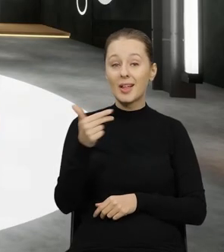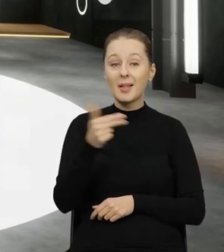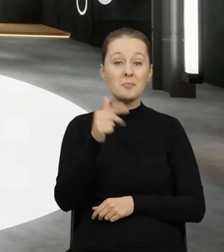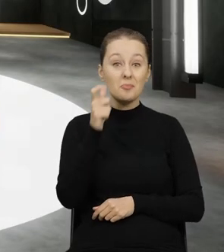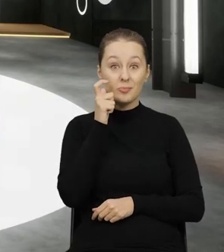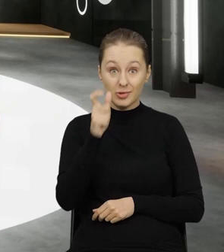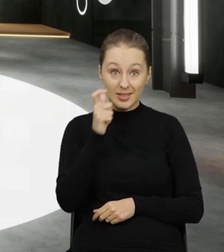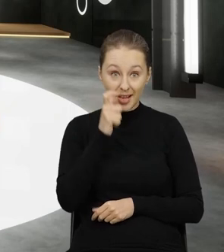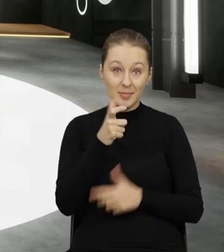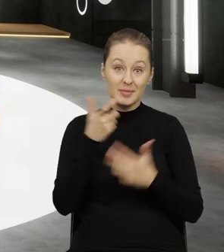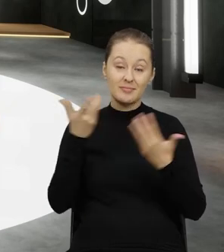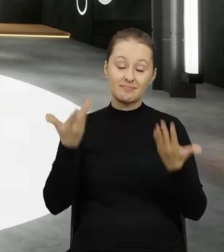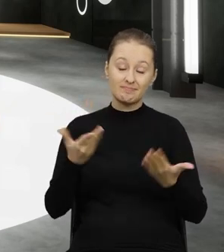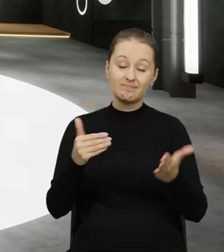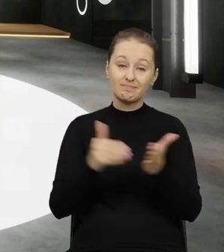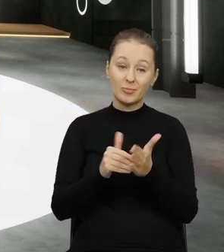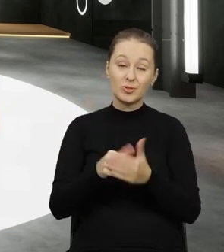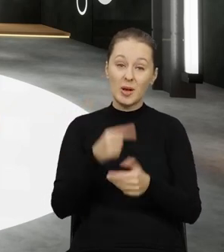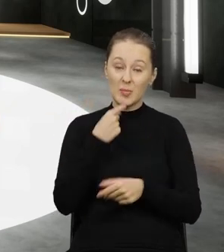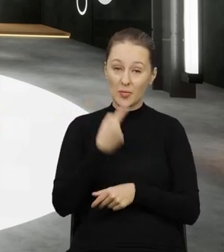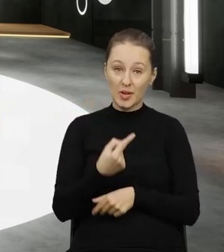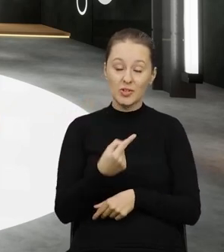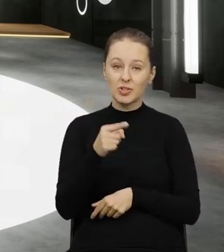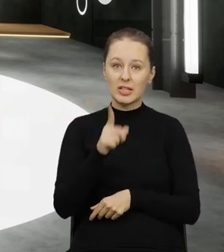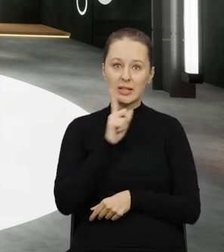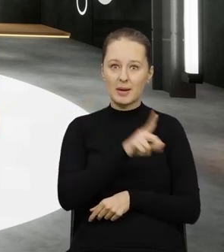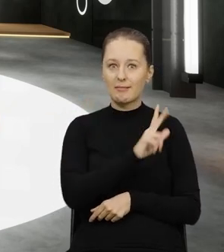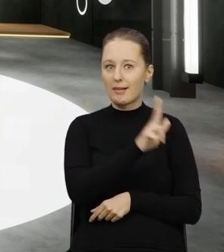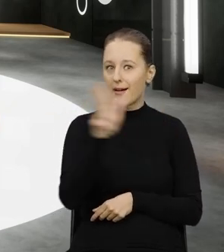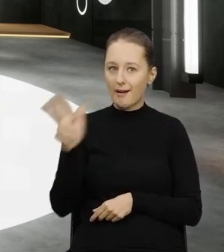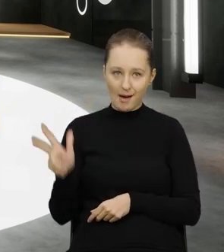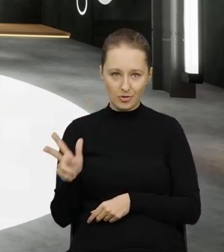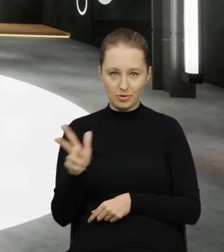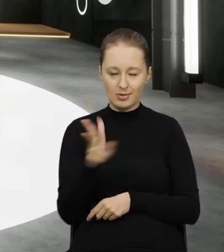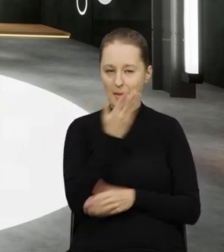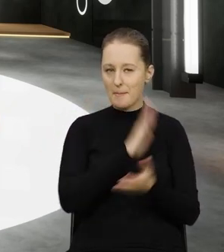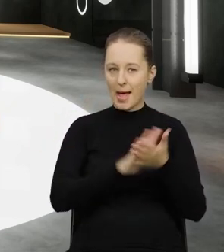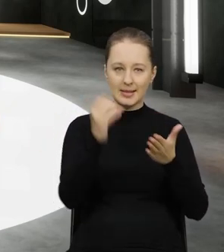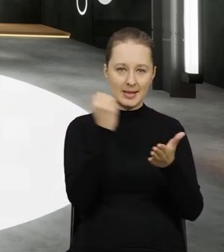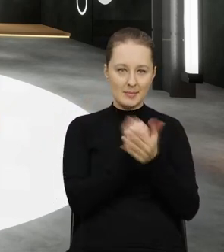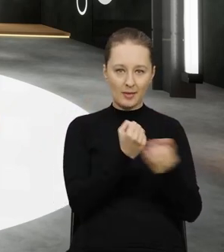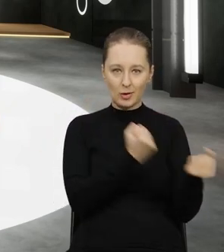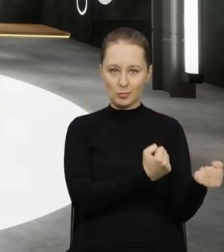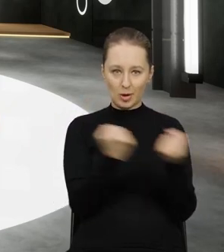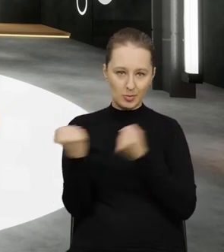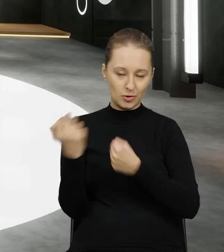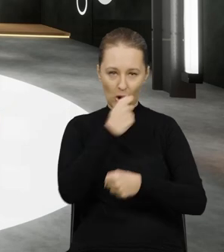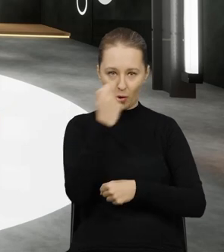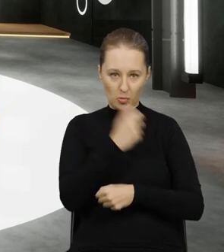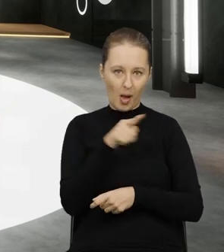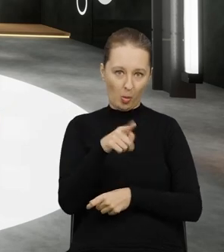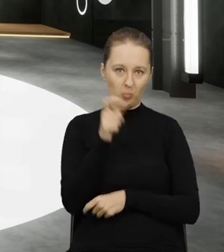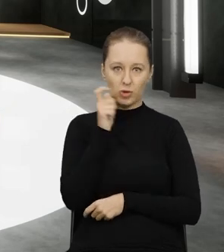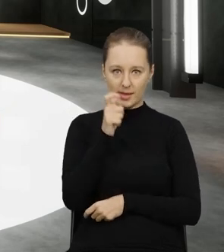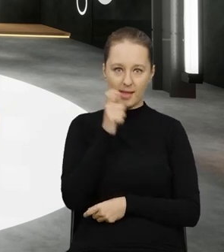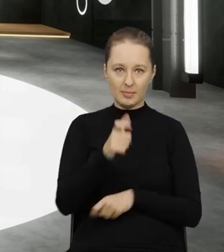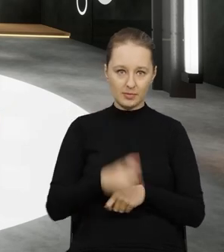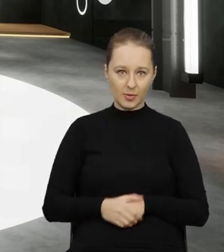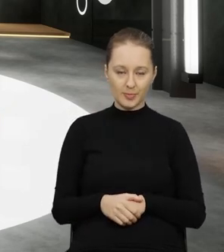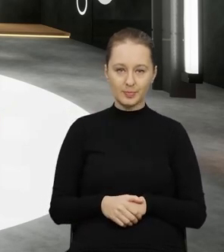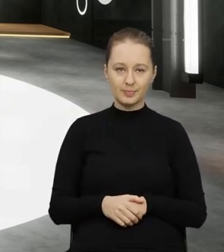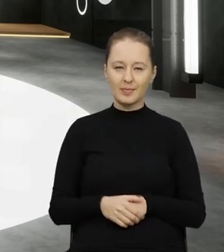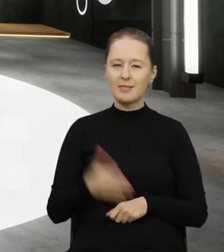przestępstwach. No tu trzeba jasno podkreślić, że tak naprawdę każde nielegalne przemieszczanie odpadów jest przestępstwem.